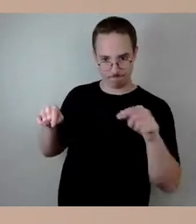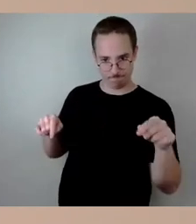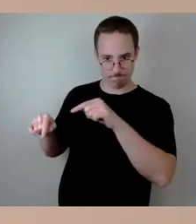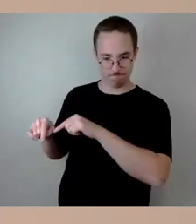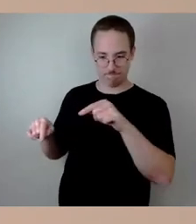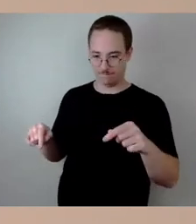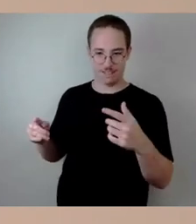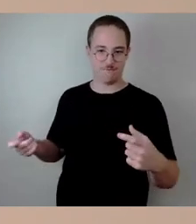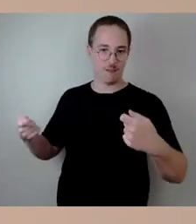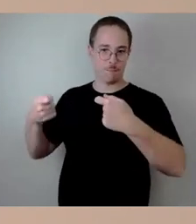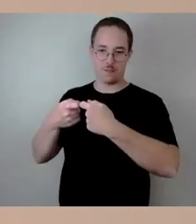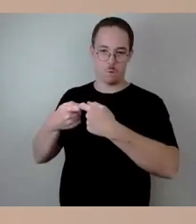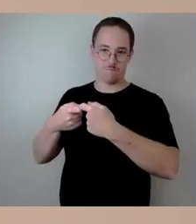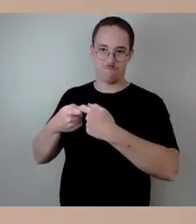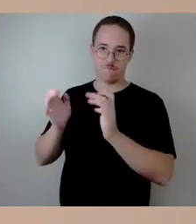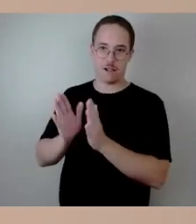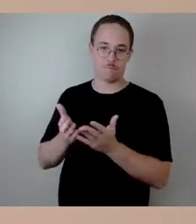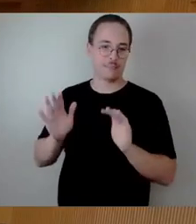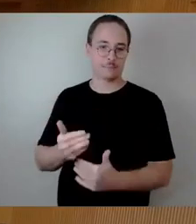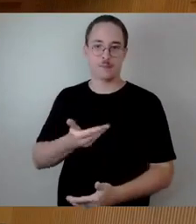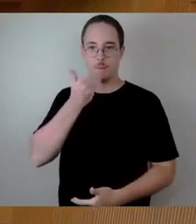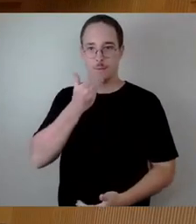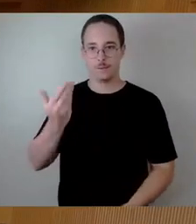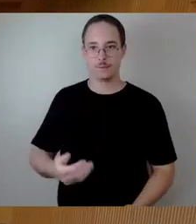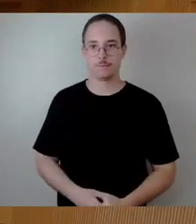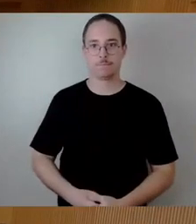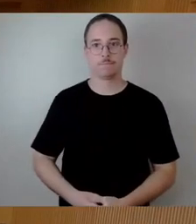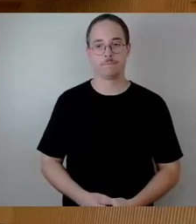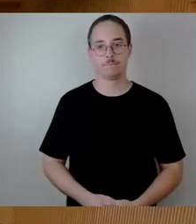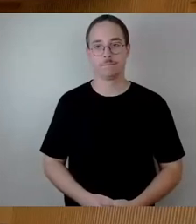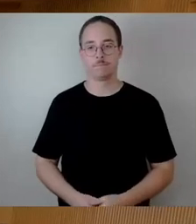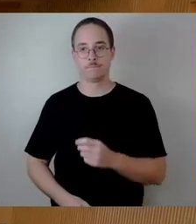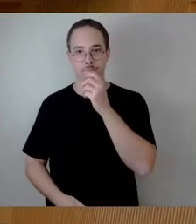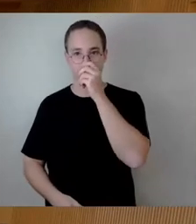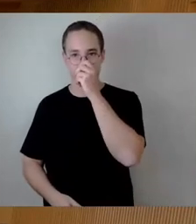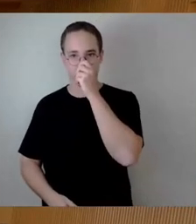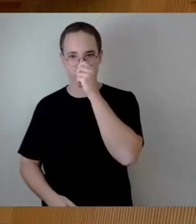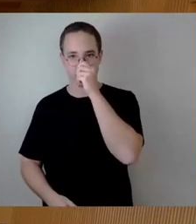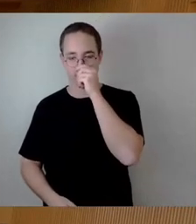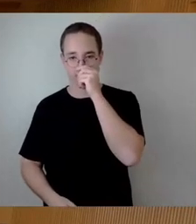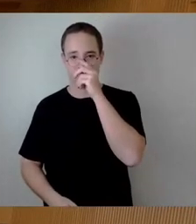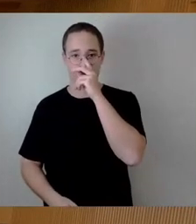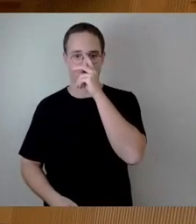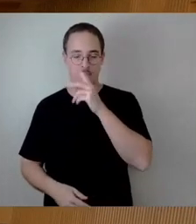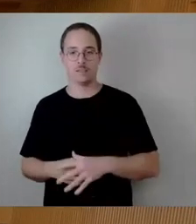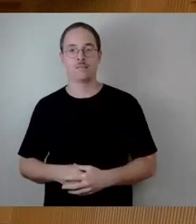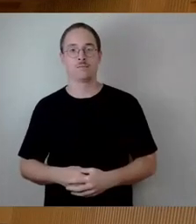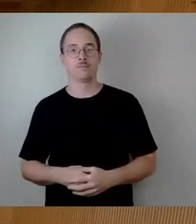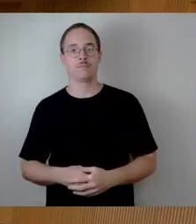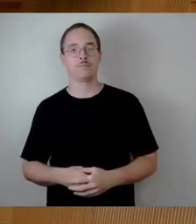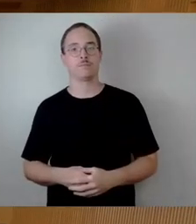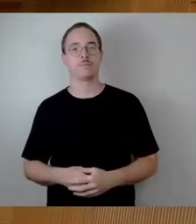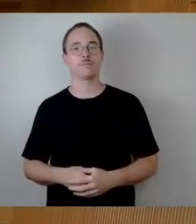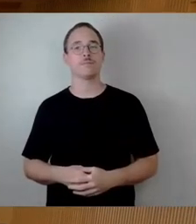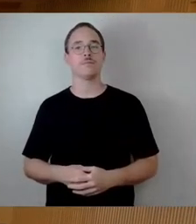werden. So und zum zweiten Teil der Frage. Also heute taggenau vor 23 Jahren durfte ich hier in der Stadtspitze anfangen. Da